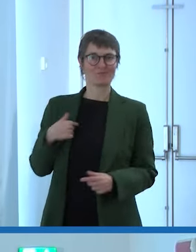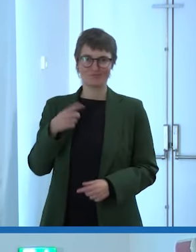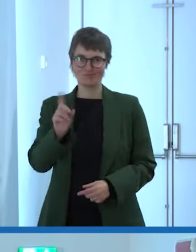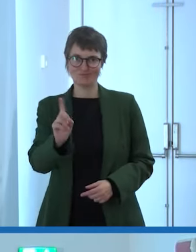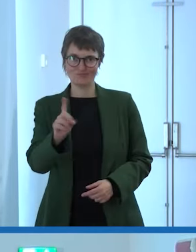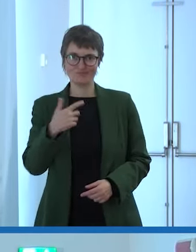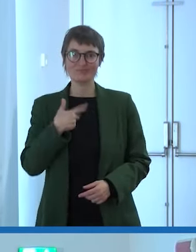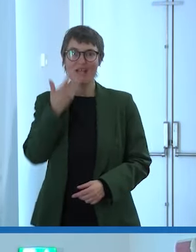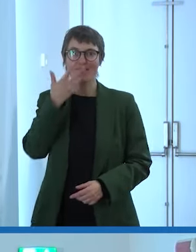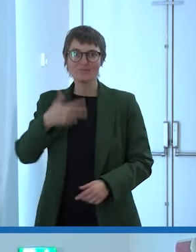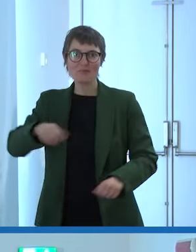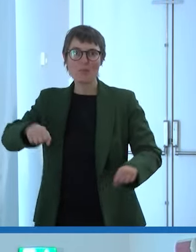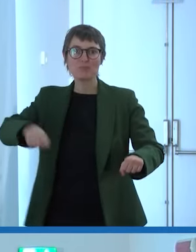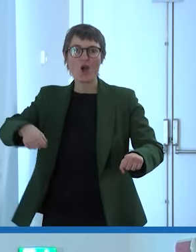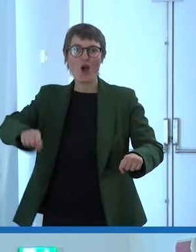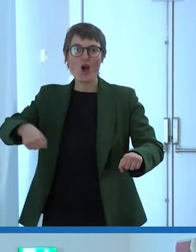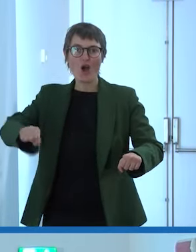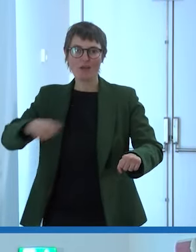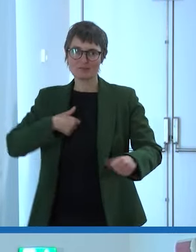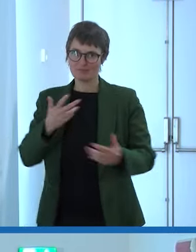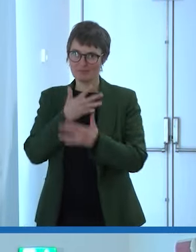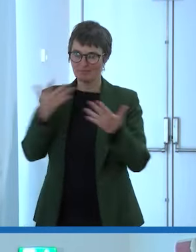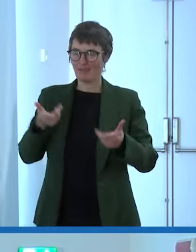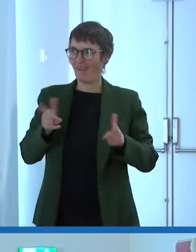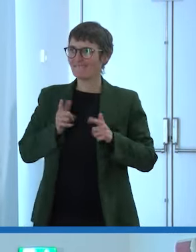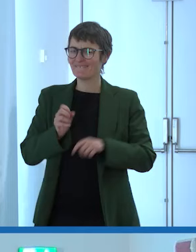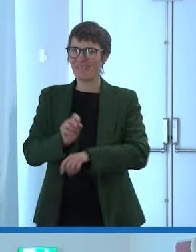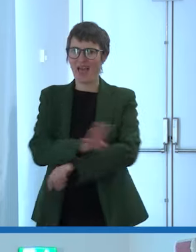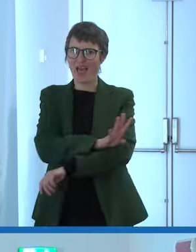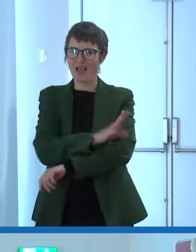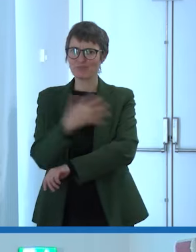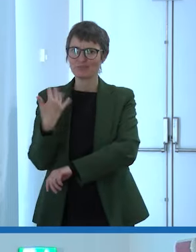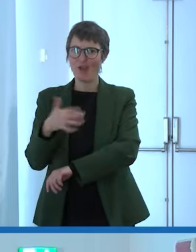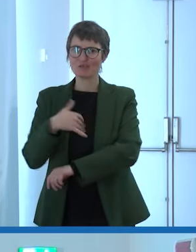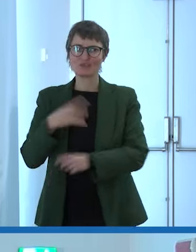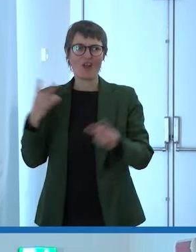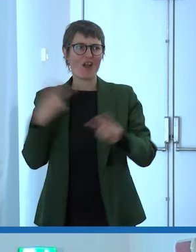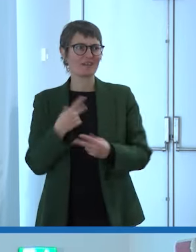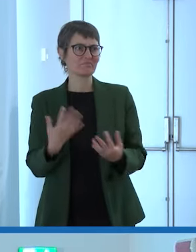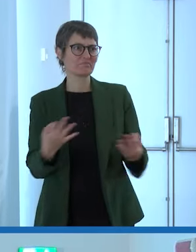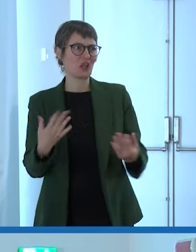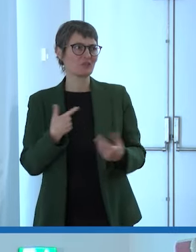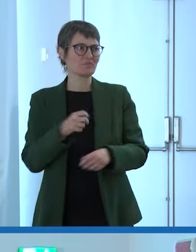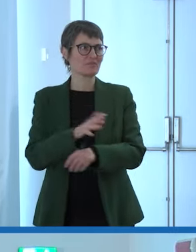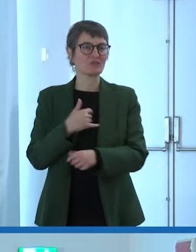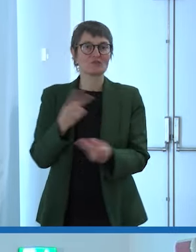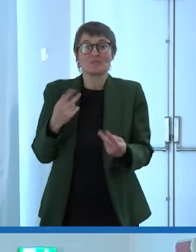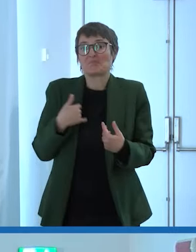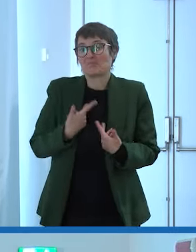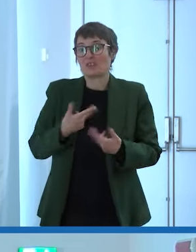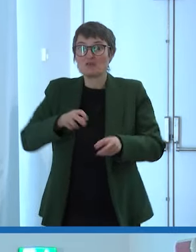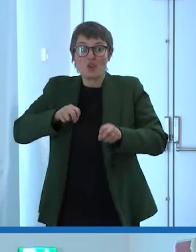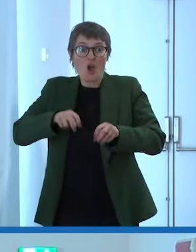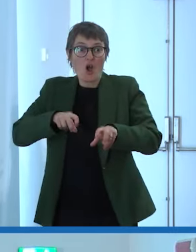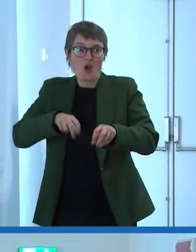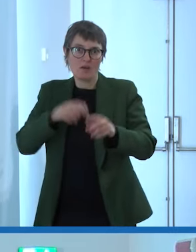in moto la moto mi regala emozioni che normalmente non provo cioè io non posso correre quindi sarà la